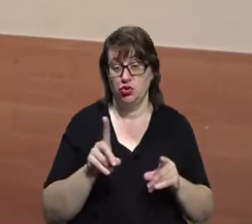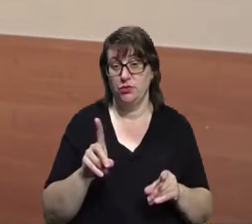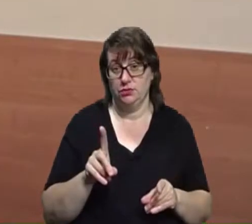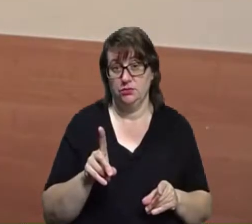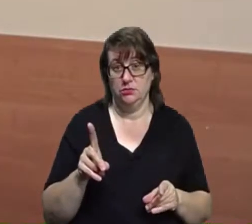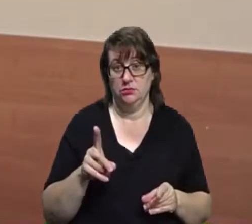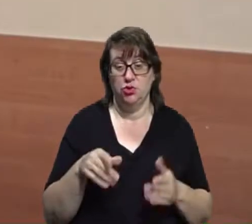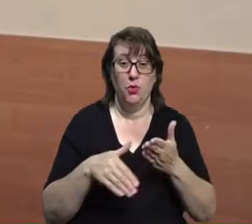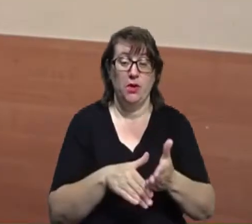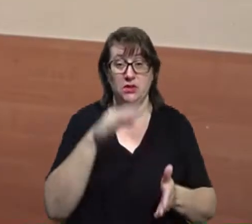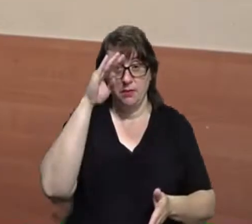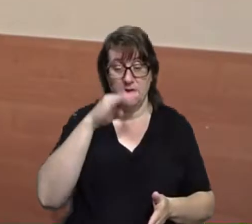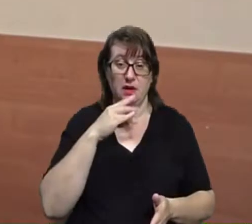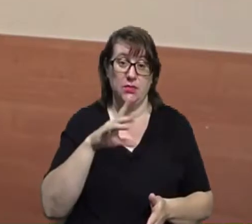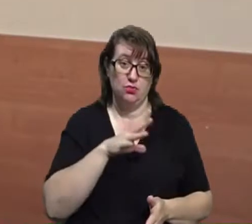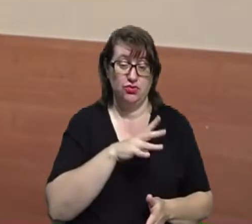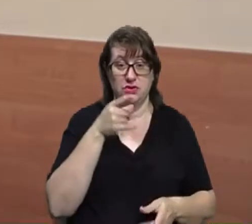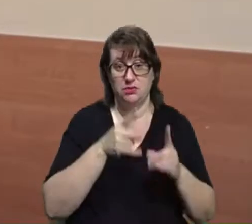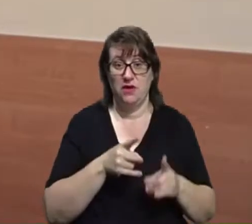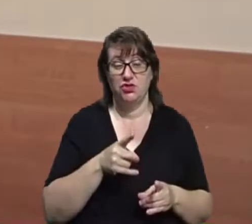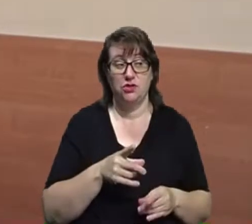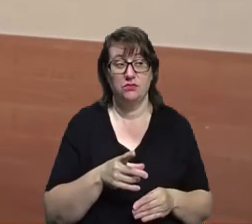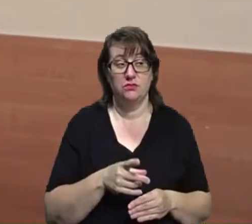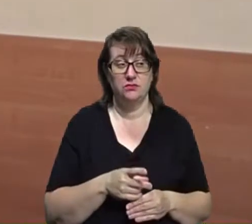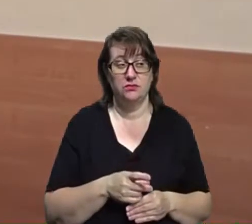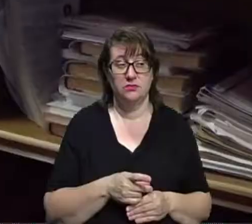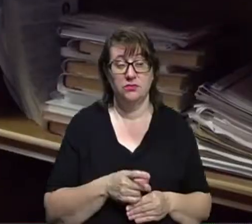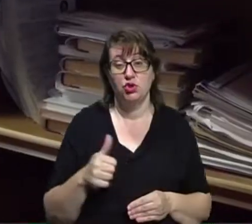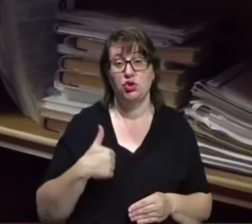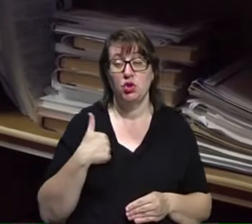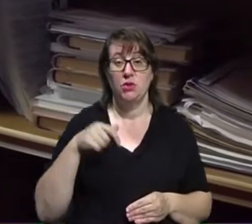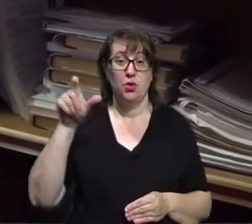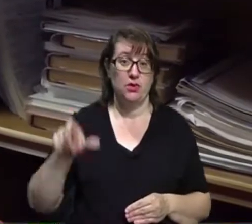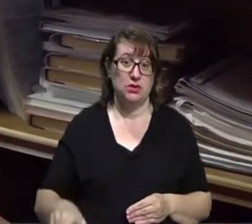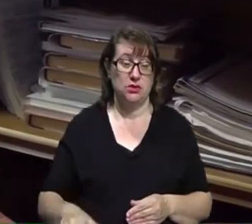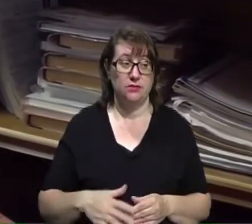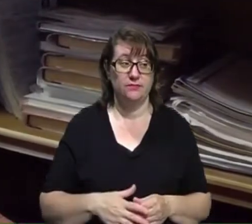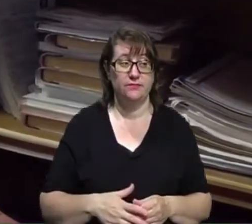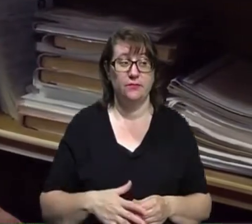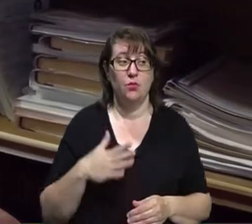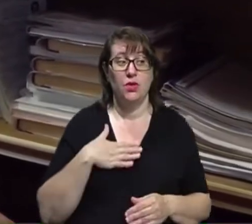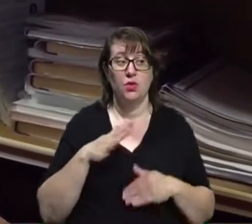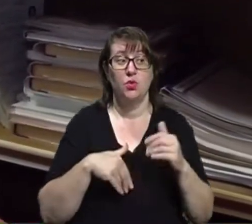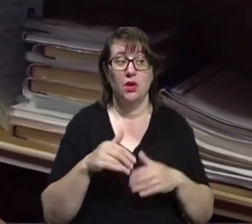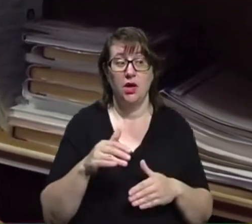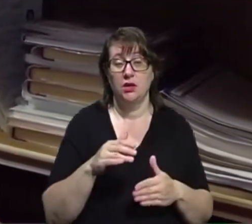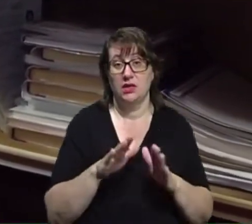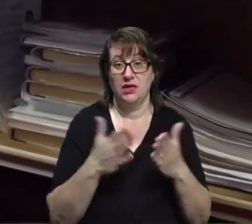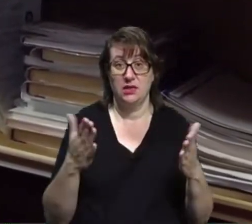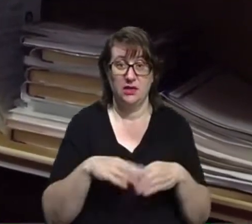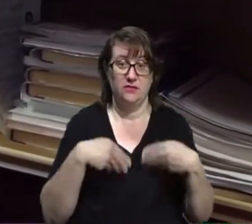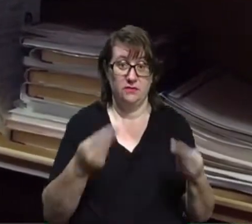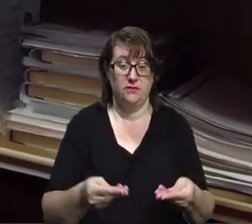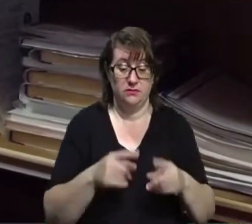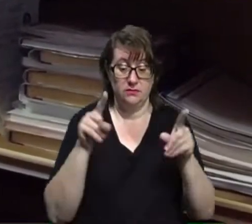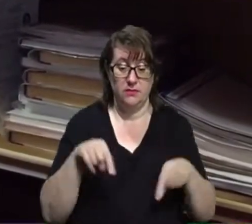батькам і бути справжнім громадянином. В моїх руках книга видачі бланків про освіту,